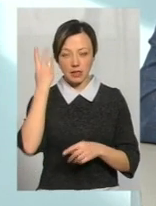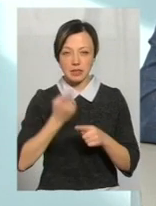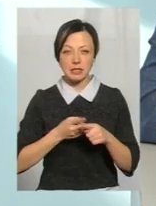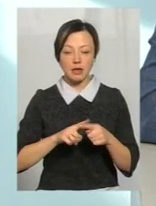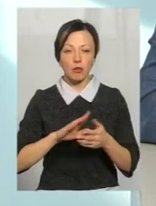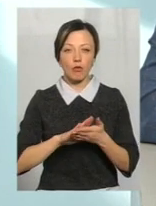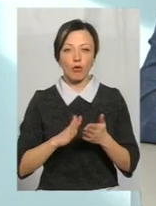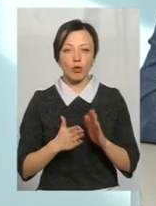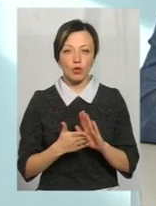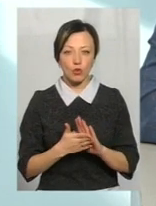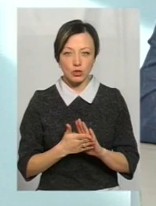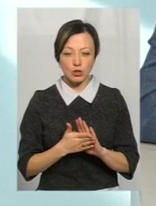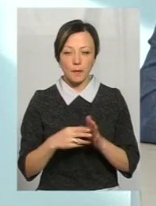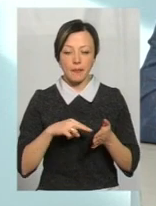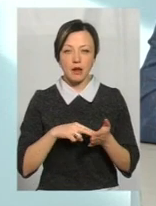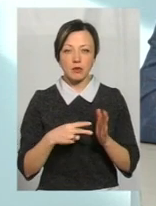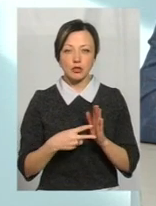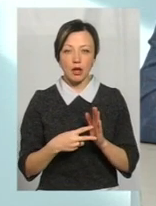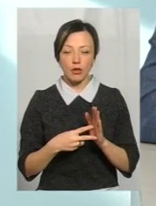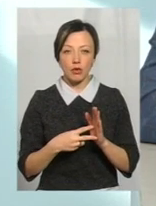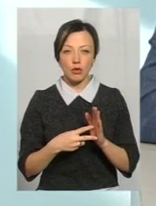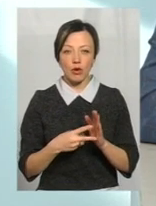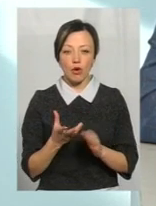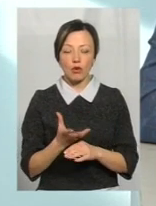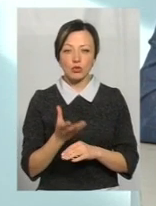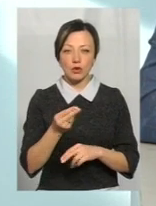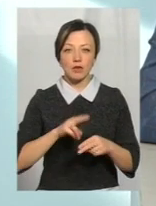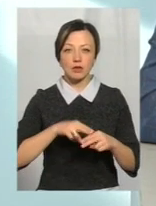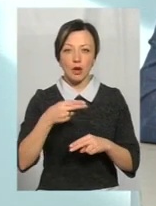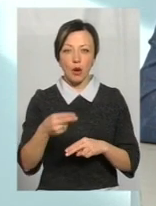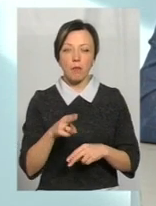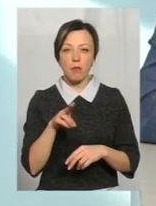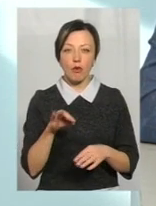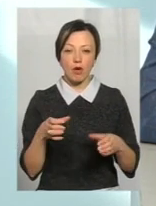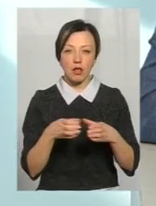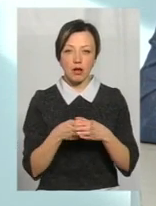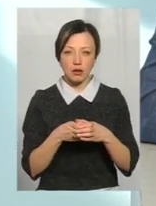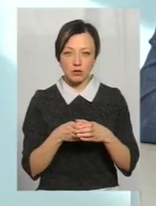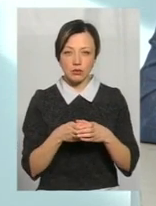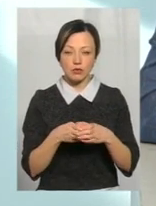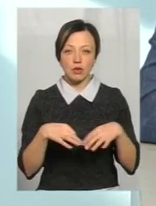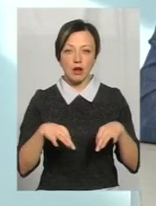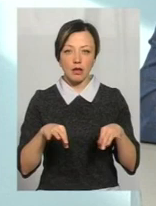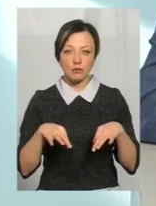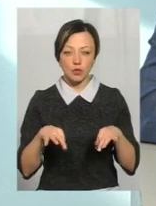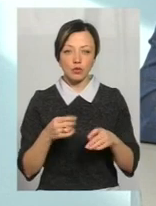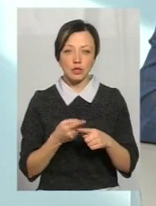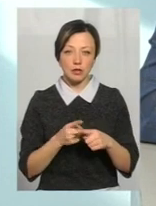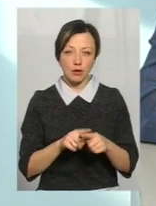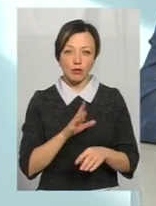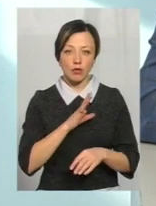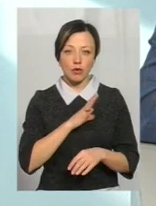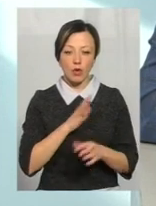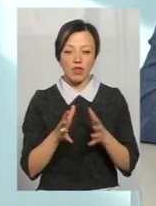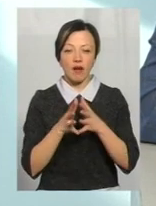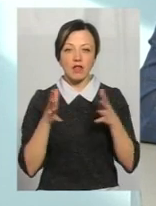положення передбачало розрахунок вішкодувань по класу транспортних засобів, і це було на